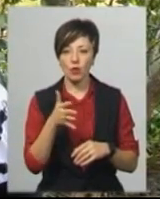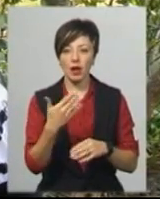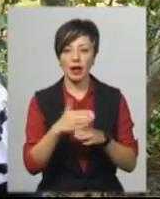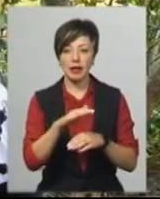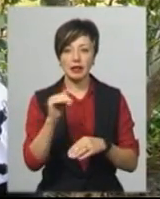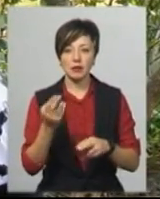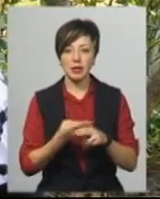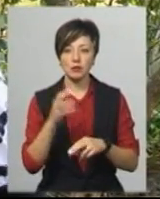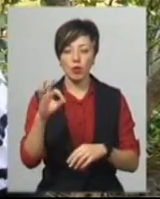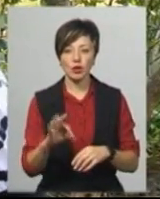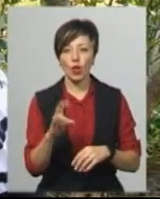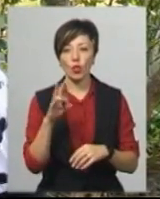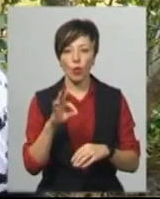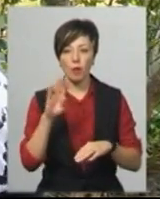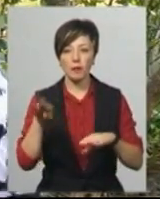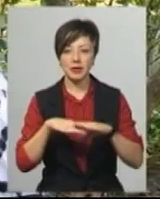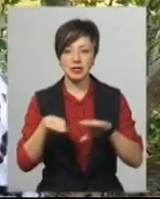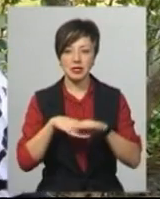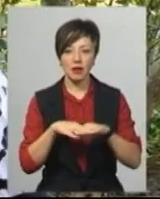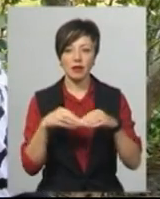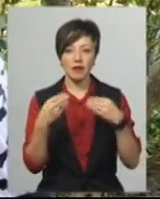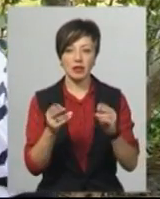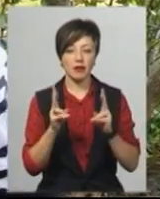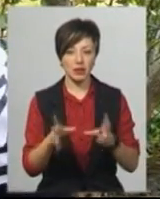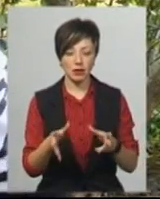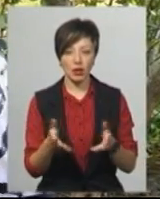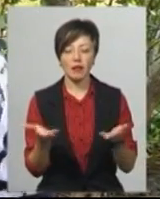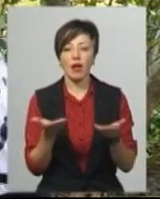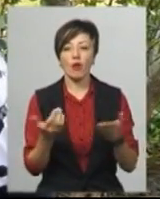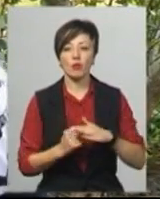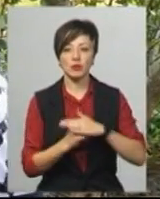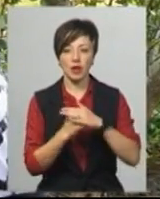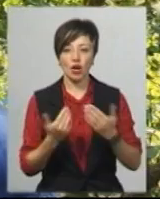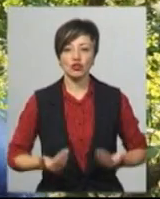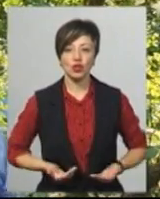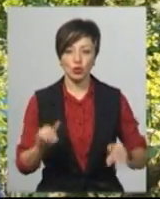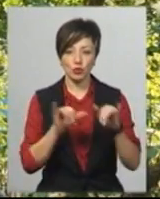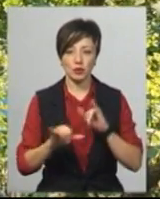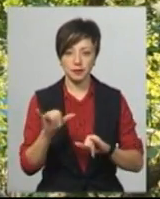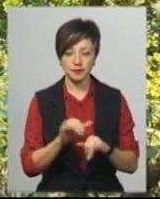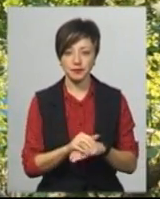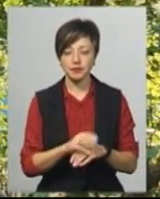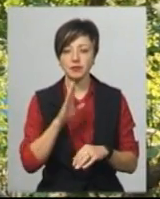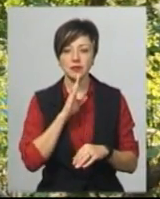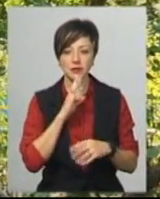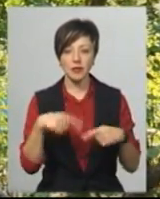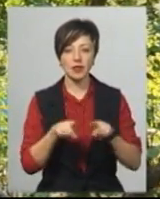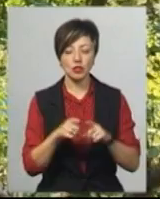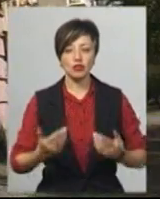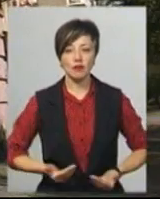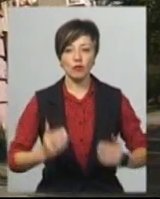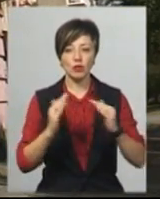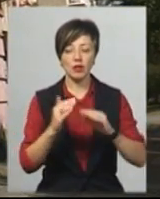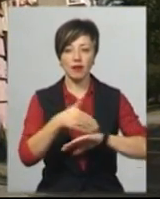кредит безпроцентний, але під заставу треба давати квартиру. На якому основанні, а жити де. Валентина Ковальська теж мешкає у